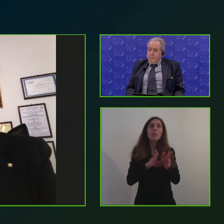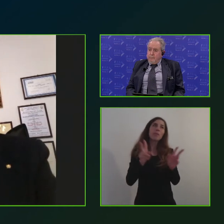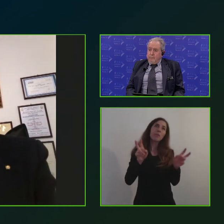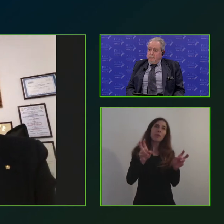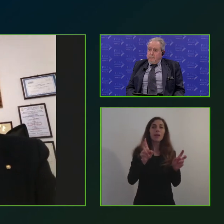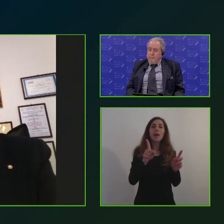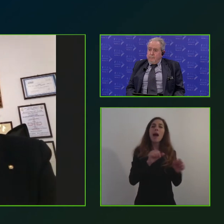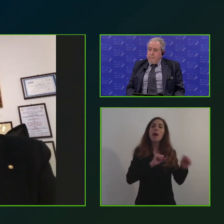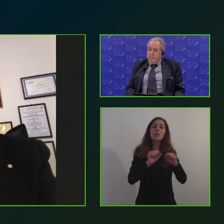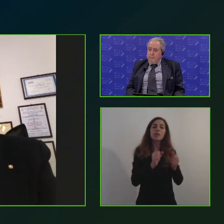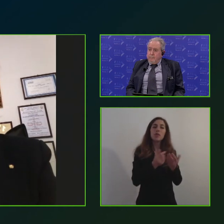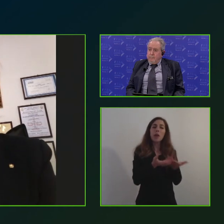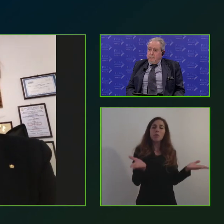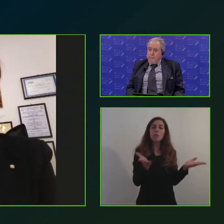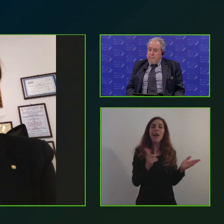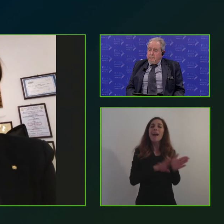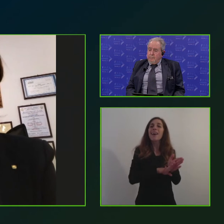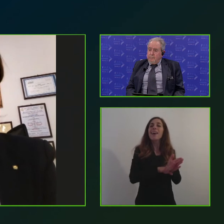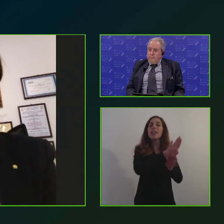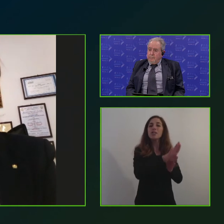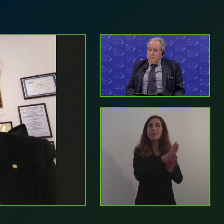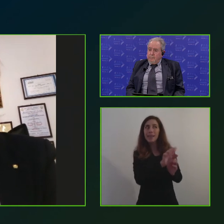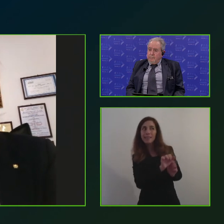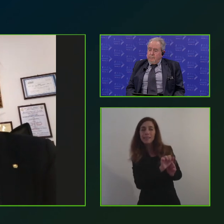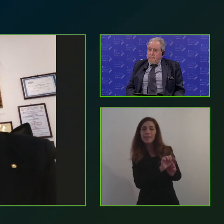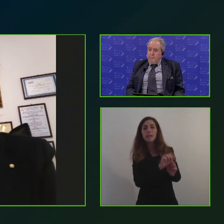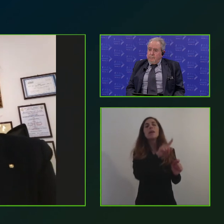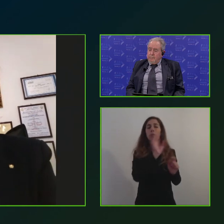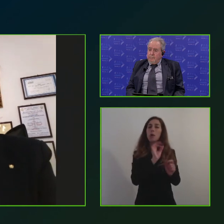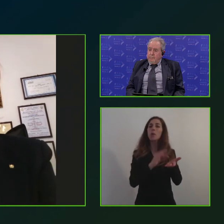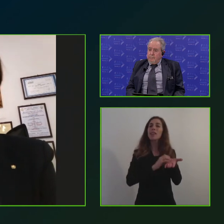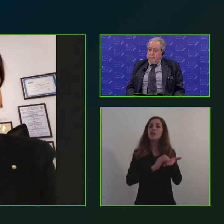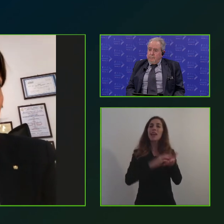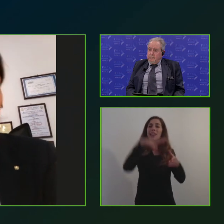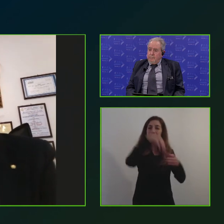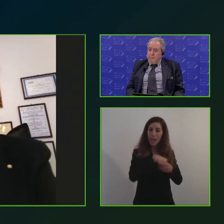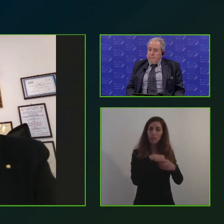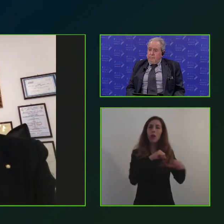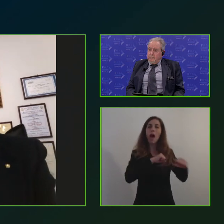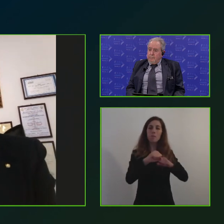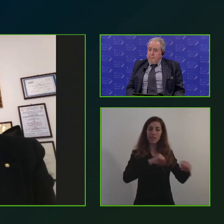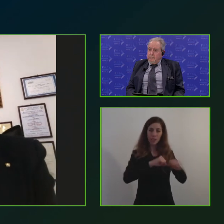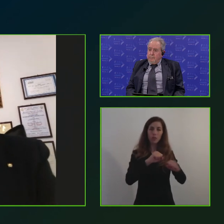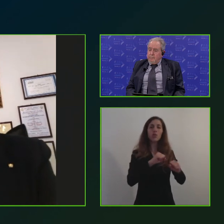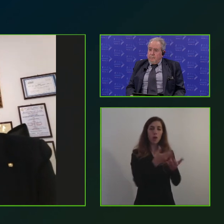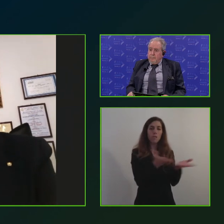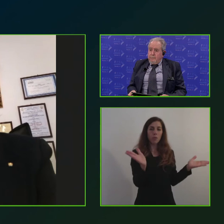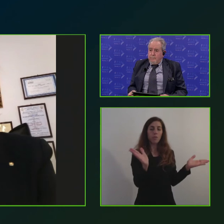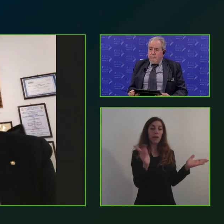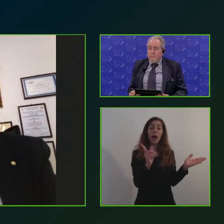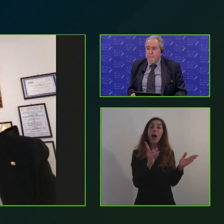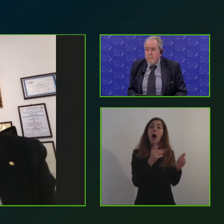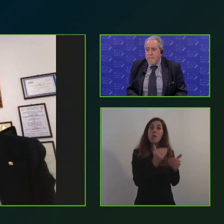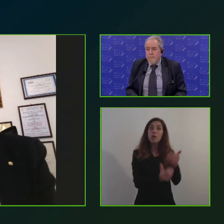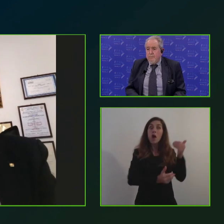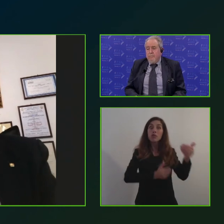della pubblica amministrazione. Portare l'innovazione e la digitalizzazione all'interno della pubblica amministrazione non è un processo cissimo, è un processo uguale